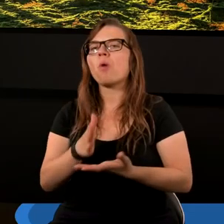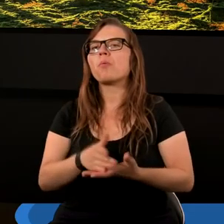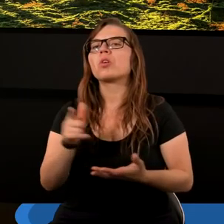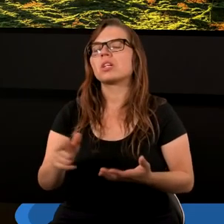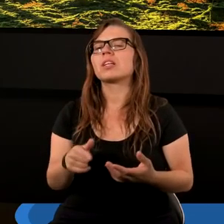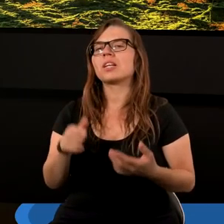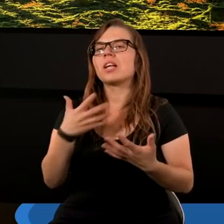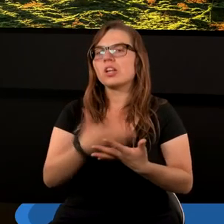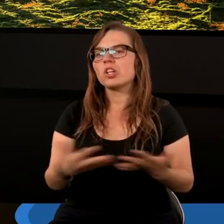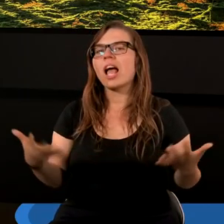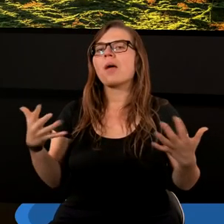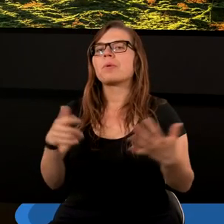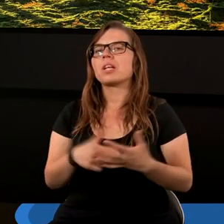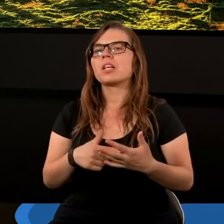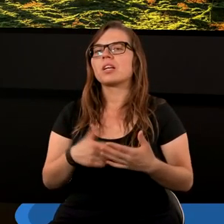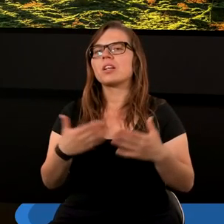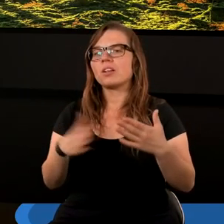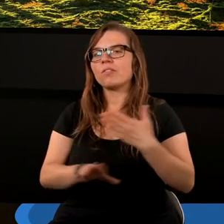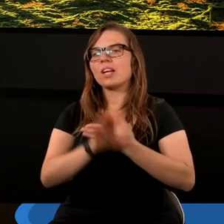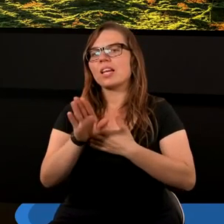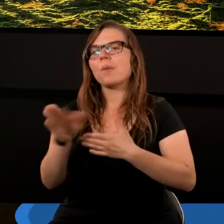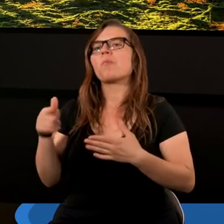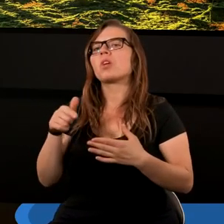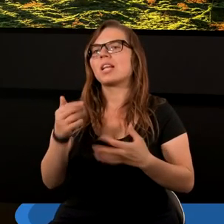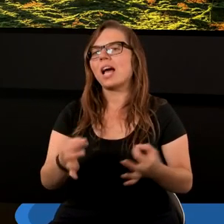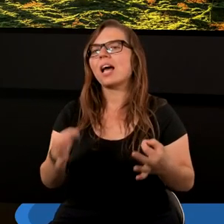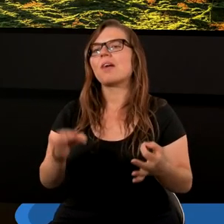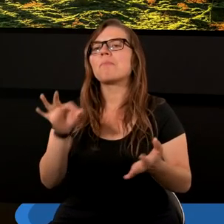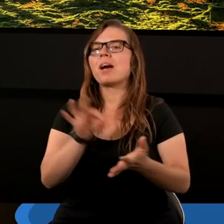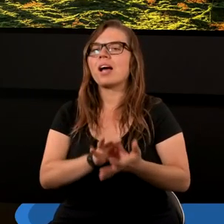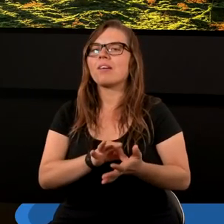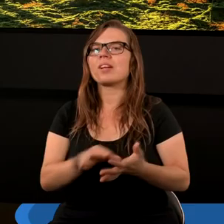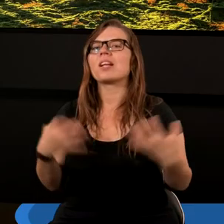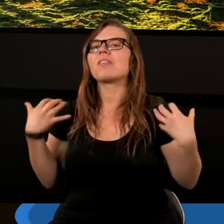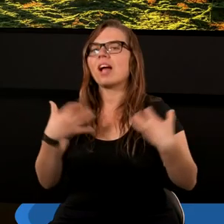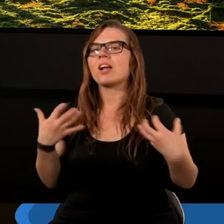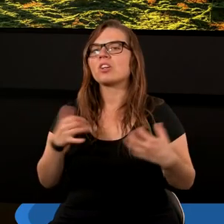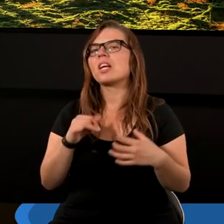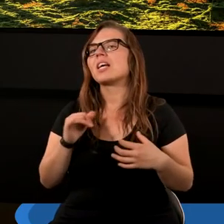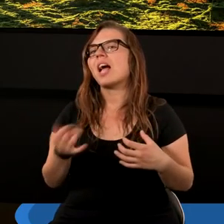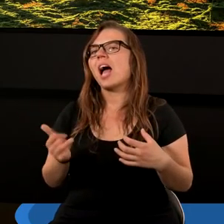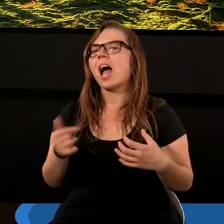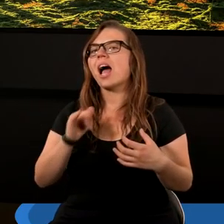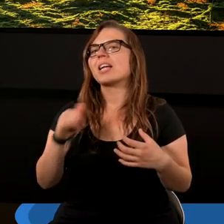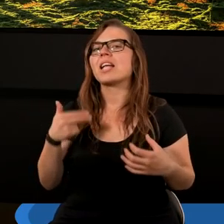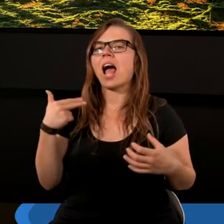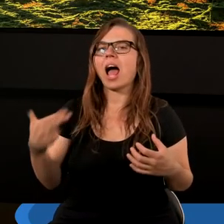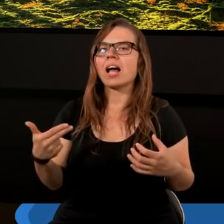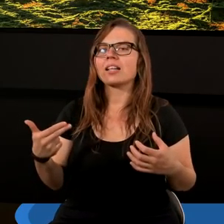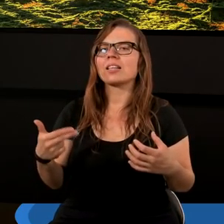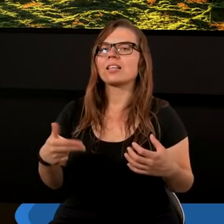z tej ziemi występuje teraz pewne zwierzę. Jakie Jan